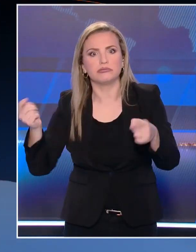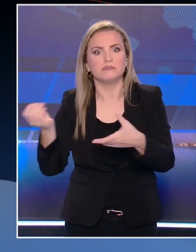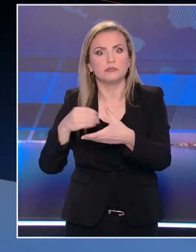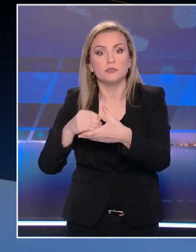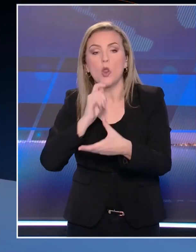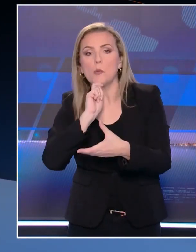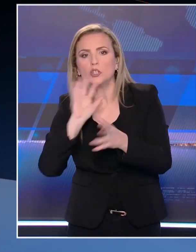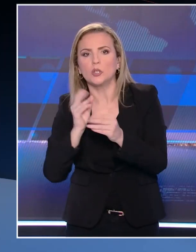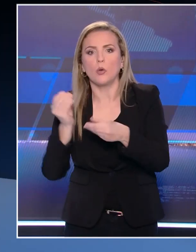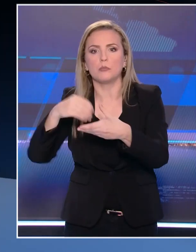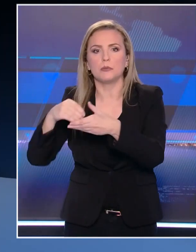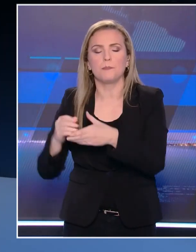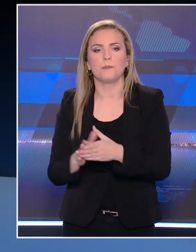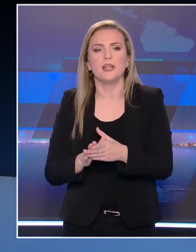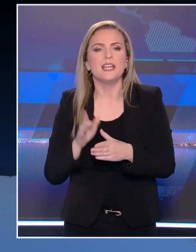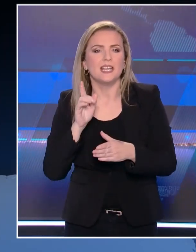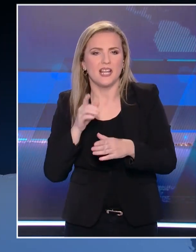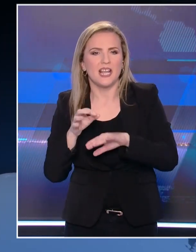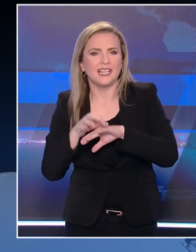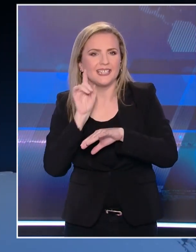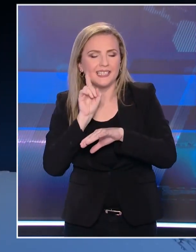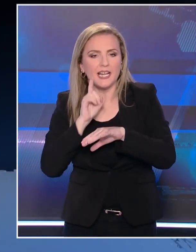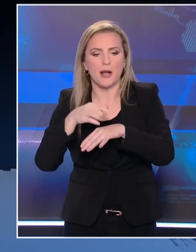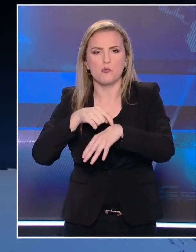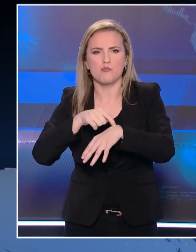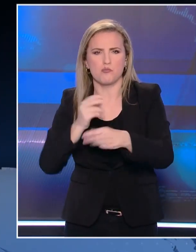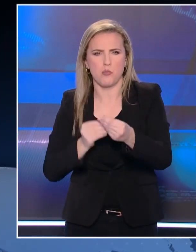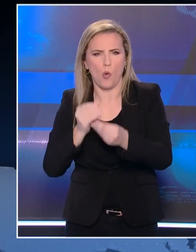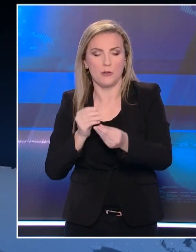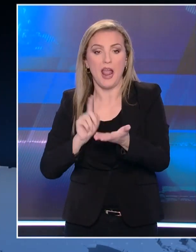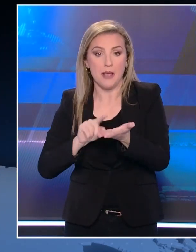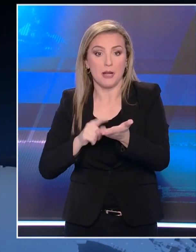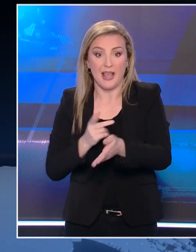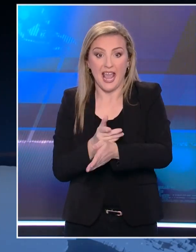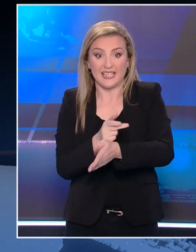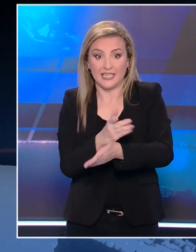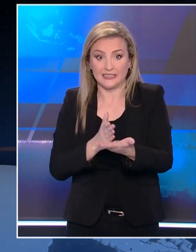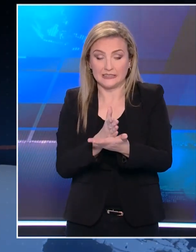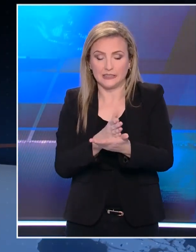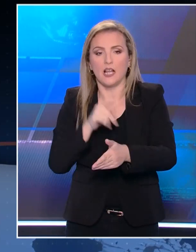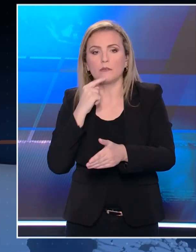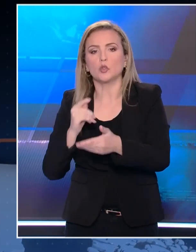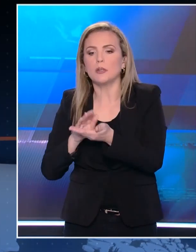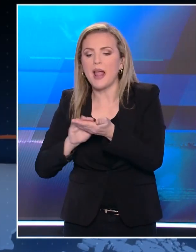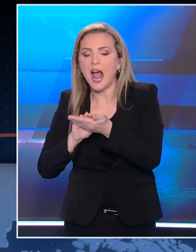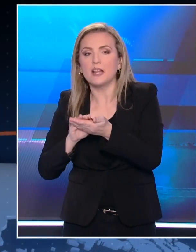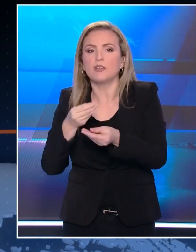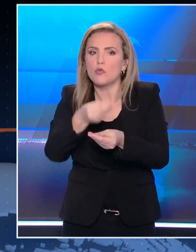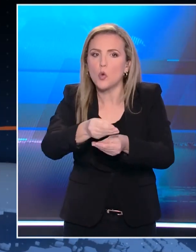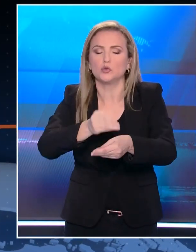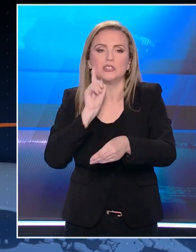τις γυνακάς μου το χέρι και κάθε ασχολήνα και έτσι για πει να μην κάνει εγχείρηση θα τους δώσει την αριφή να γίνει καλά. Αν κάποιος